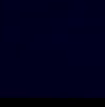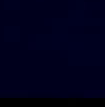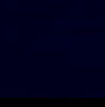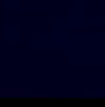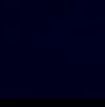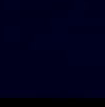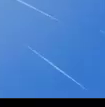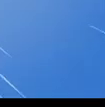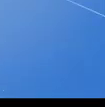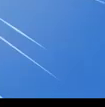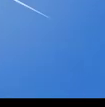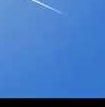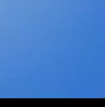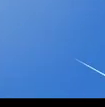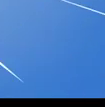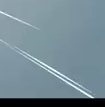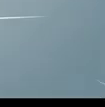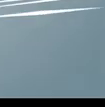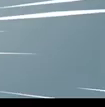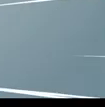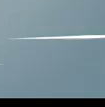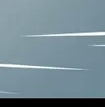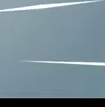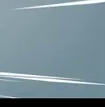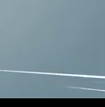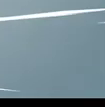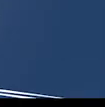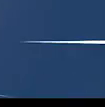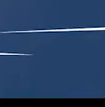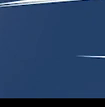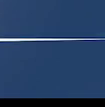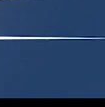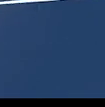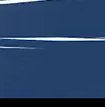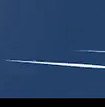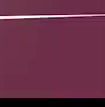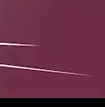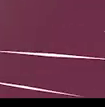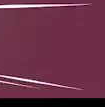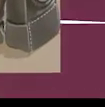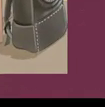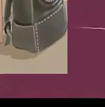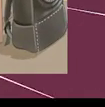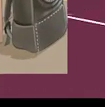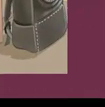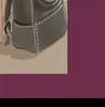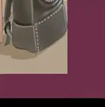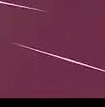Elimu ni kazi Tusome Yifunze Elimu